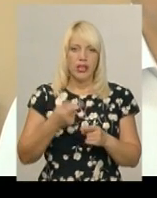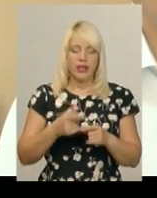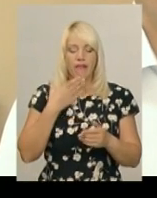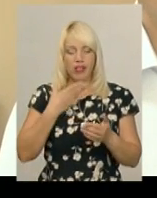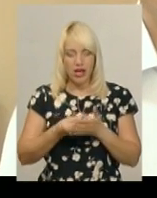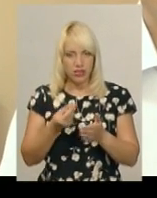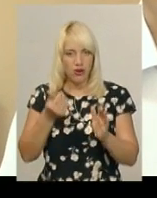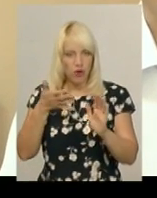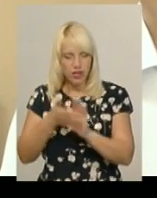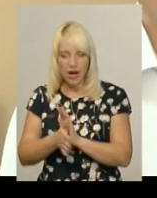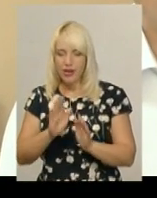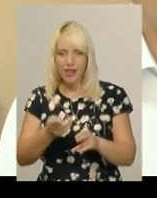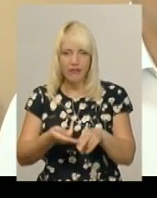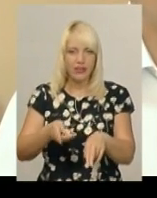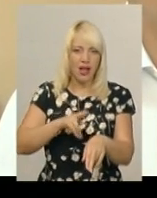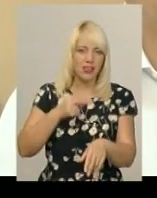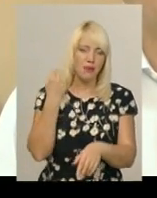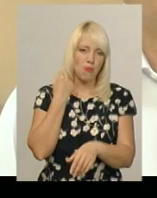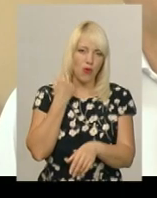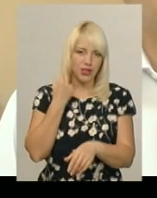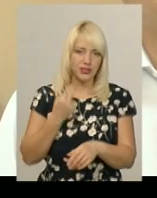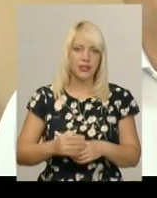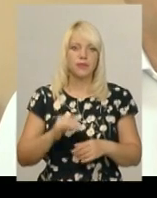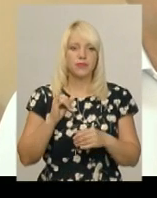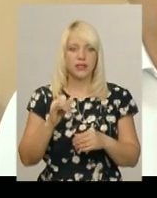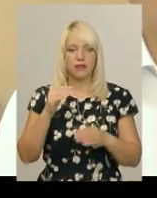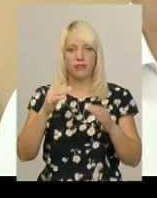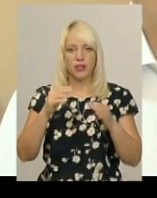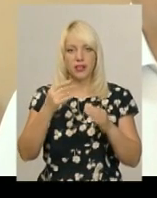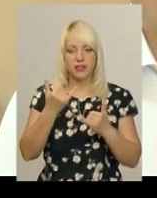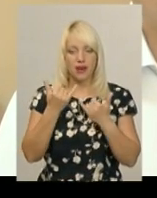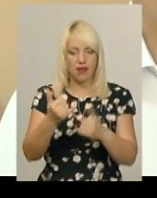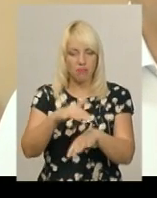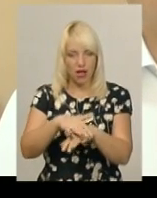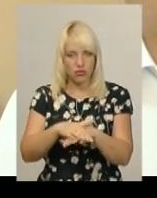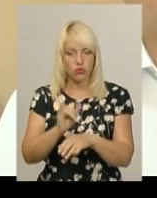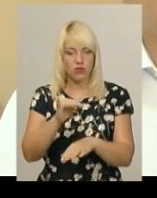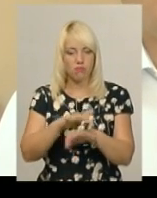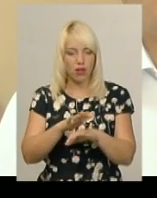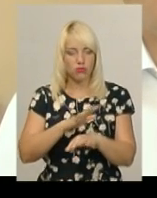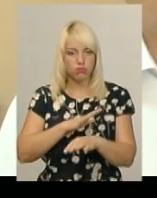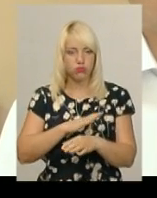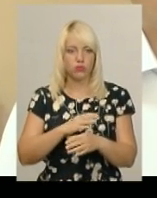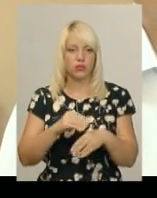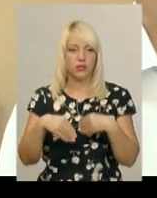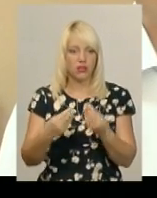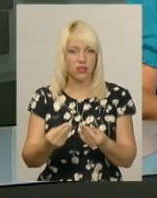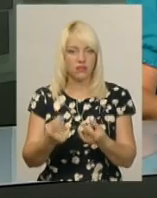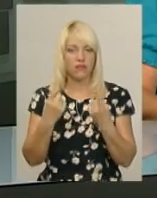погашення існуючого заборгованості за кредитними зобов'язаннями. Наслідок чого банку були спричинені тяжкі наслідки.